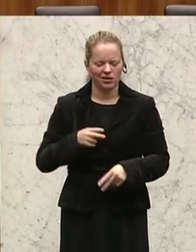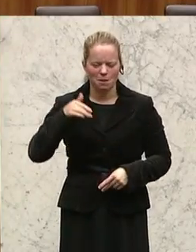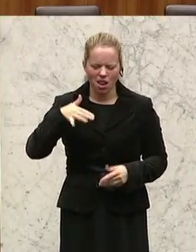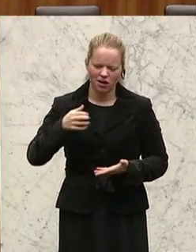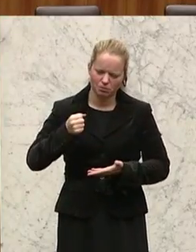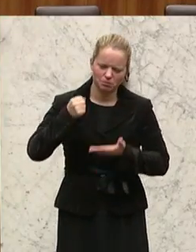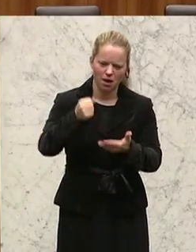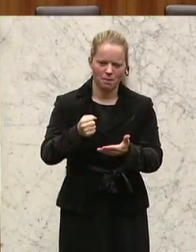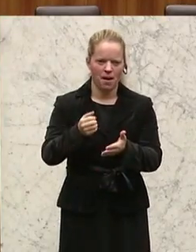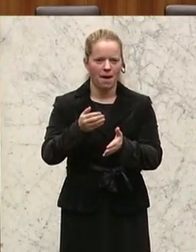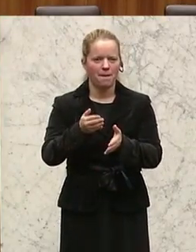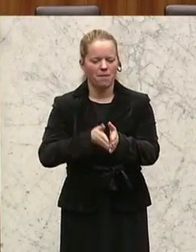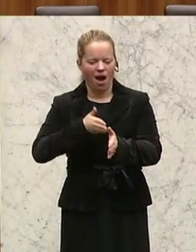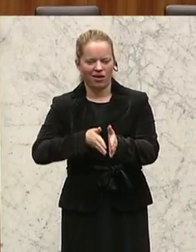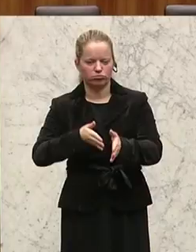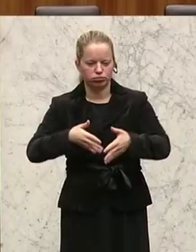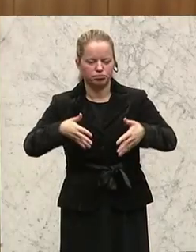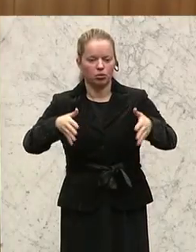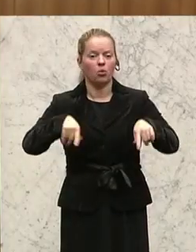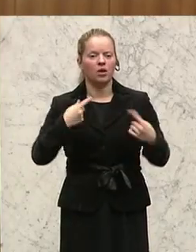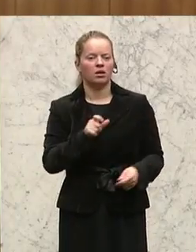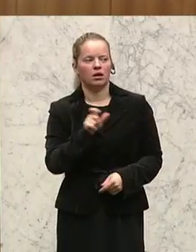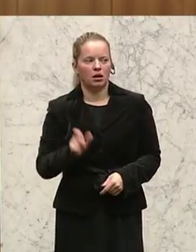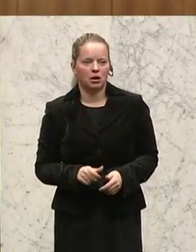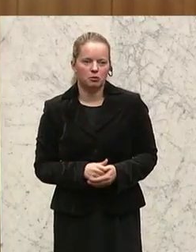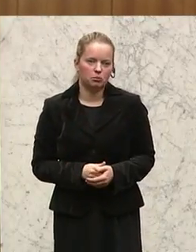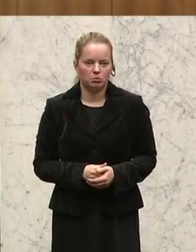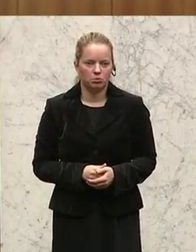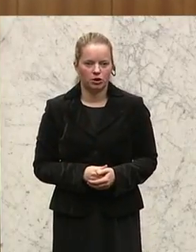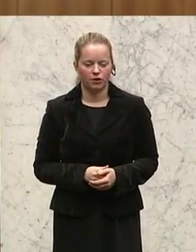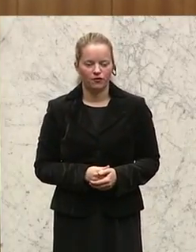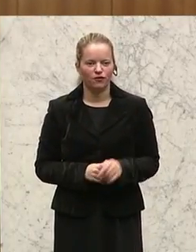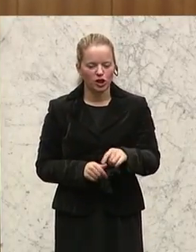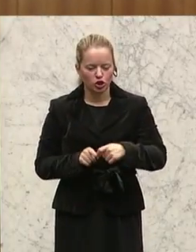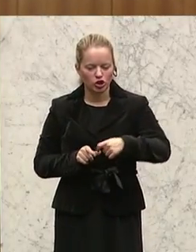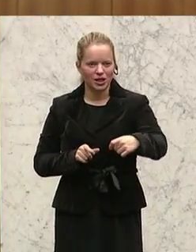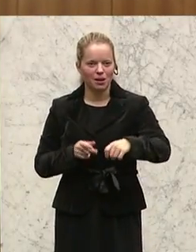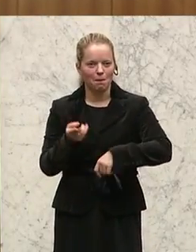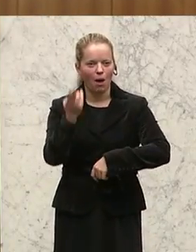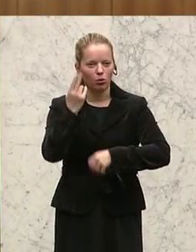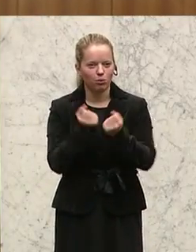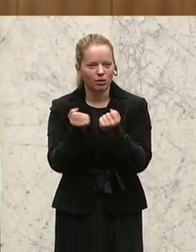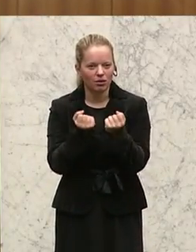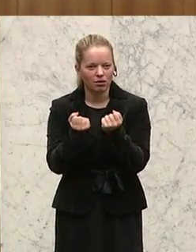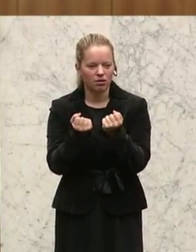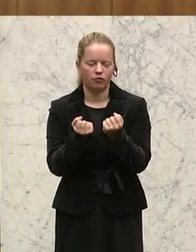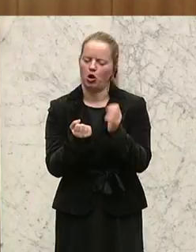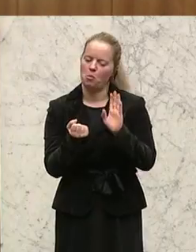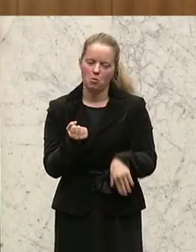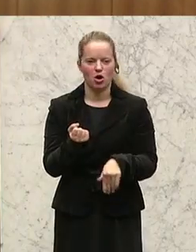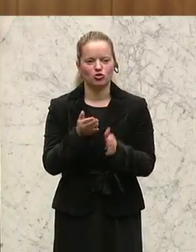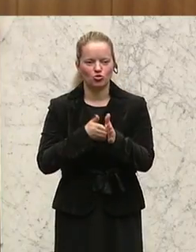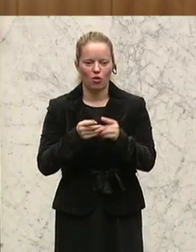Bahnausbau stecken. Und dann tragen die Italiener mit ihrer Schienenmautpolitik diese Züge ab. Und Sie